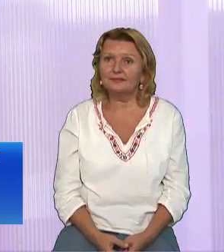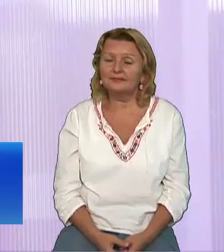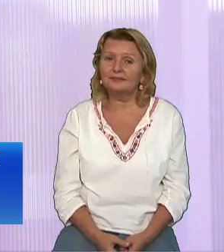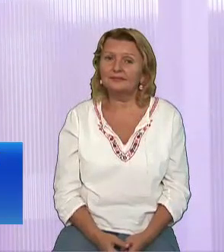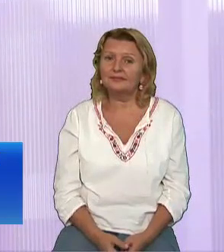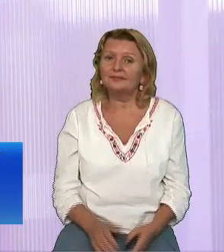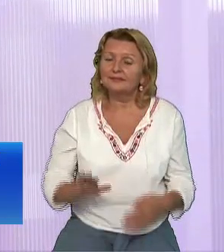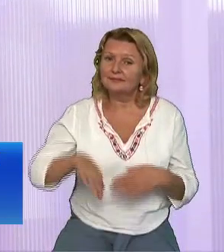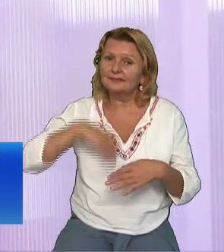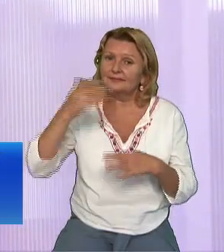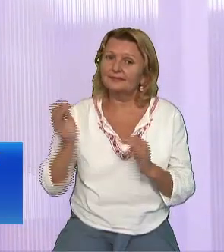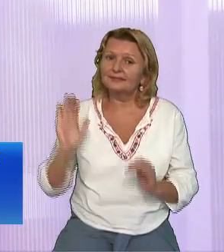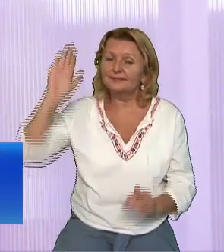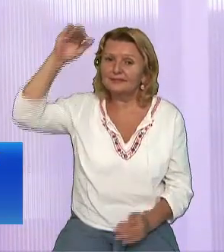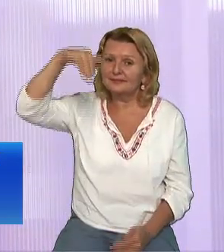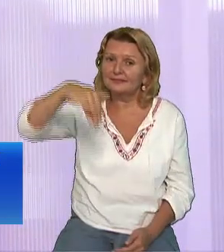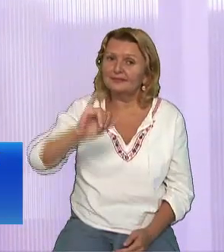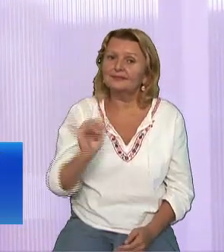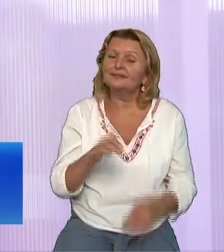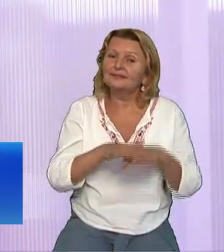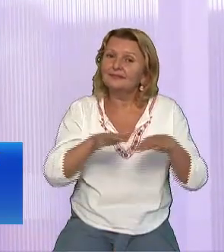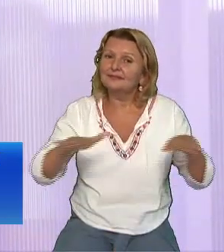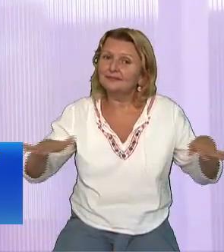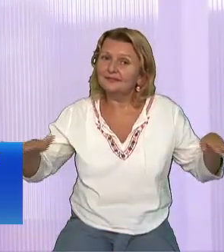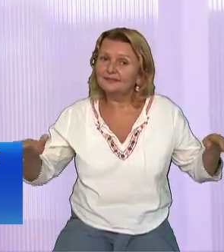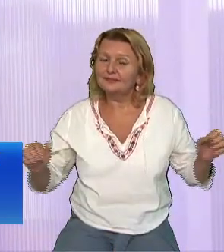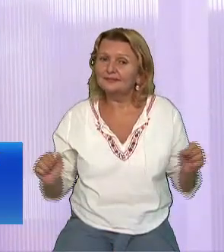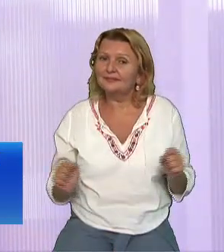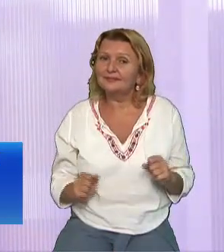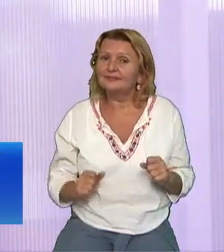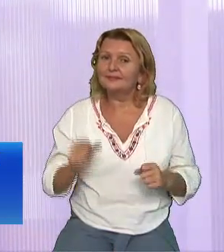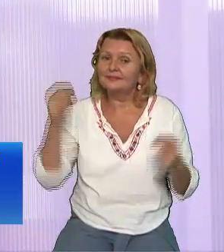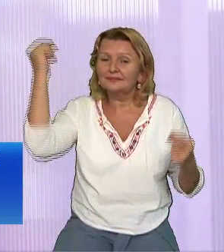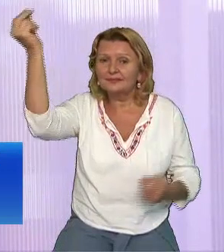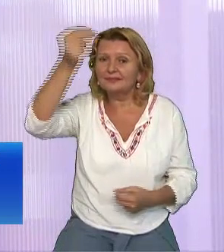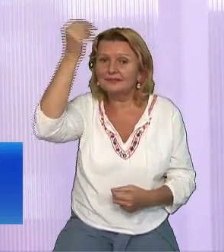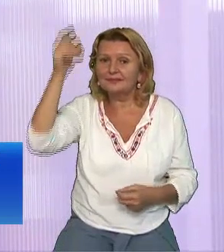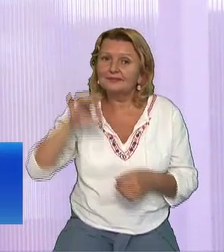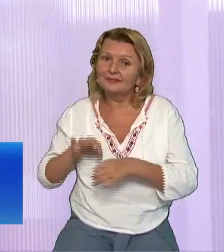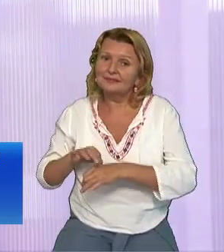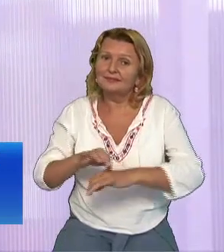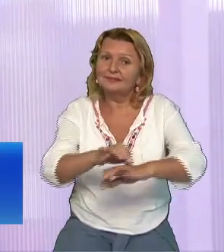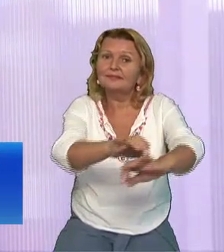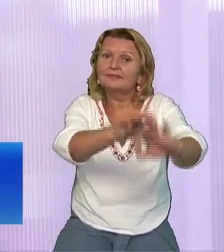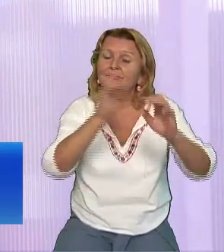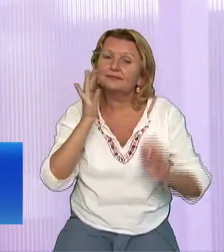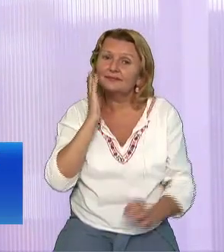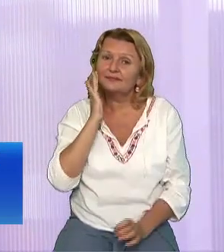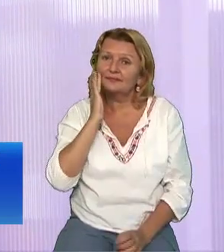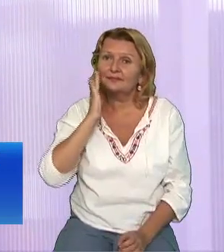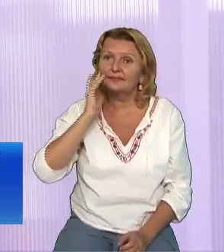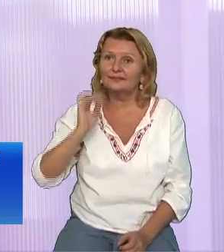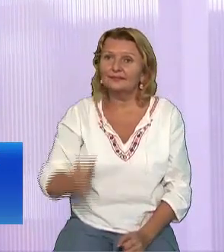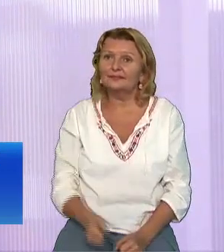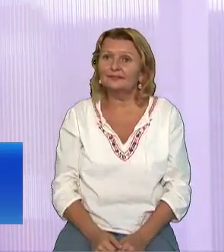prin văi, El te duce doar în fericiri. Peste dealul și prin